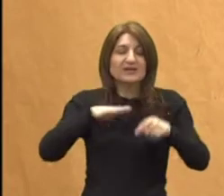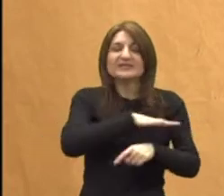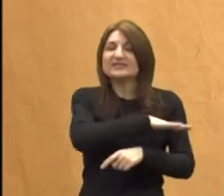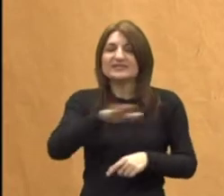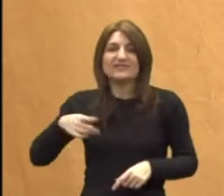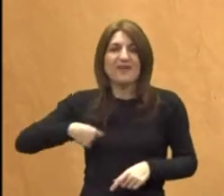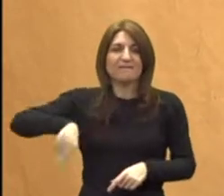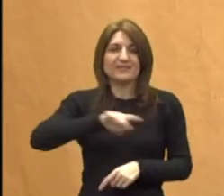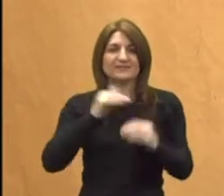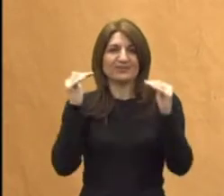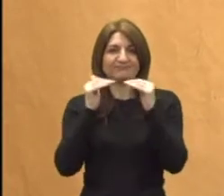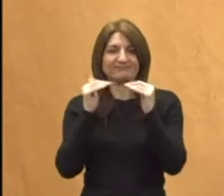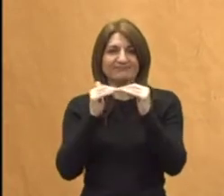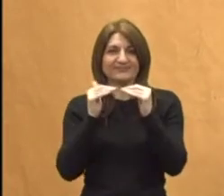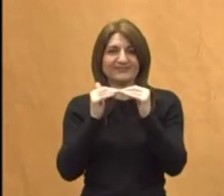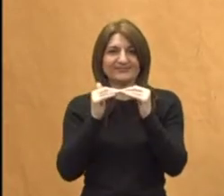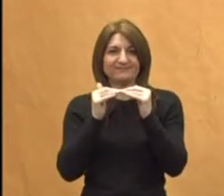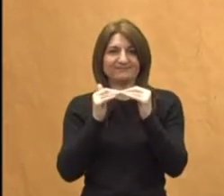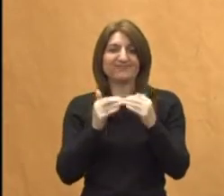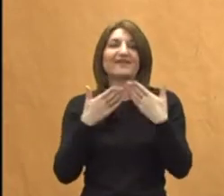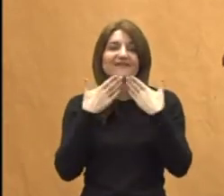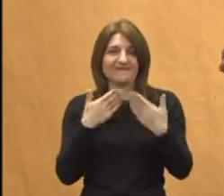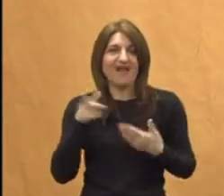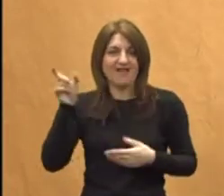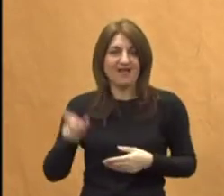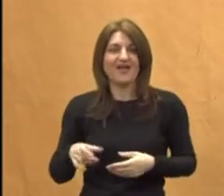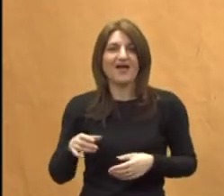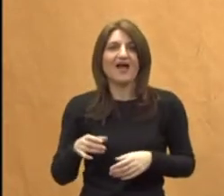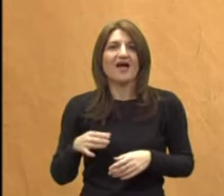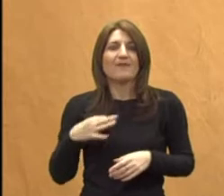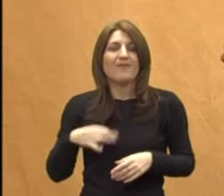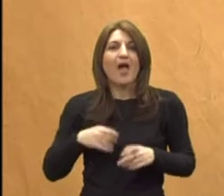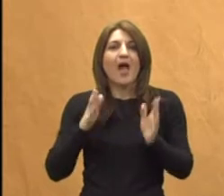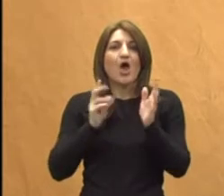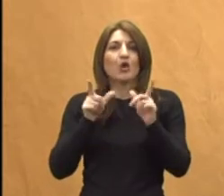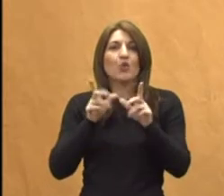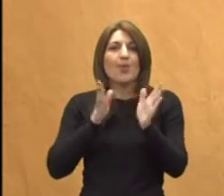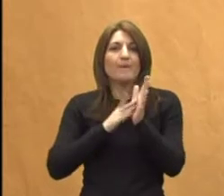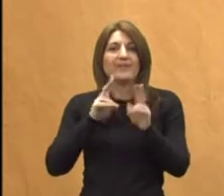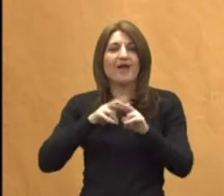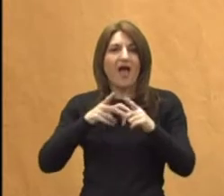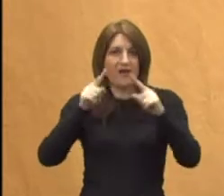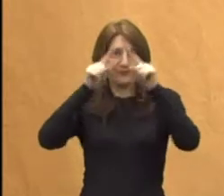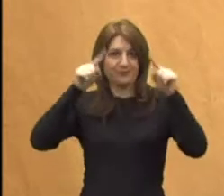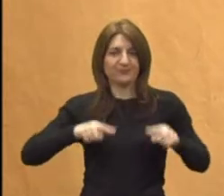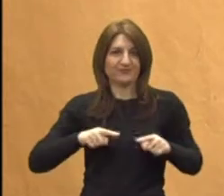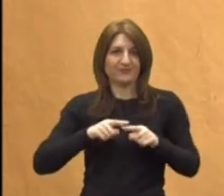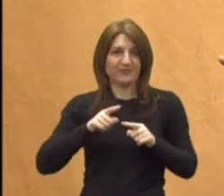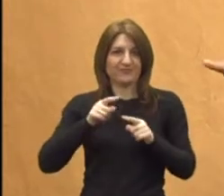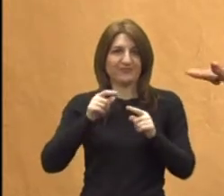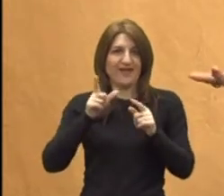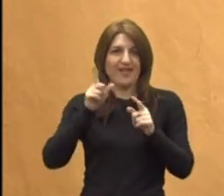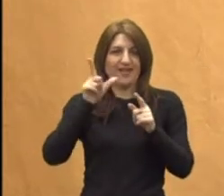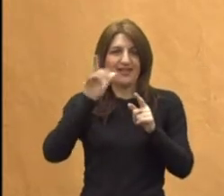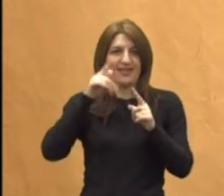Evo, hvala vam profesorica Rumiha. Evo, ja bi iz ovoga plakatića, ovdje plijana ili kako vi to zovete, letka, izčitala samo